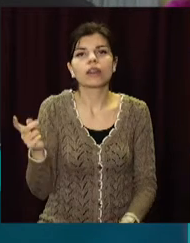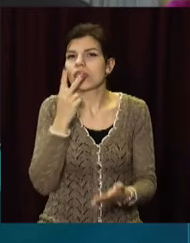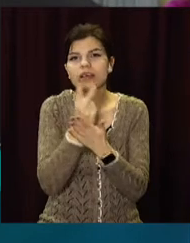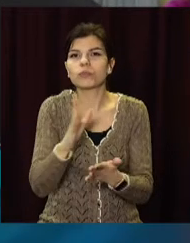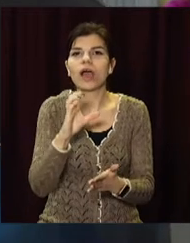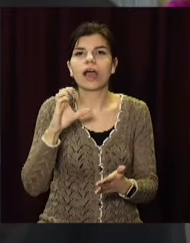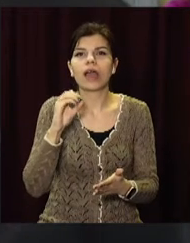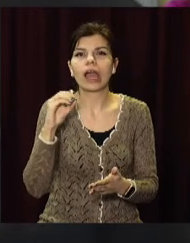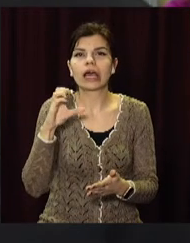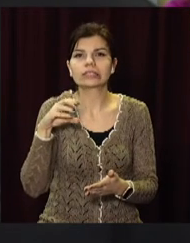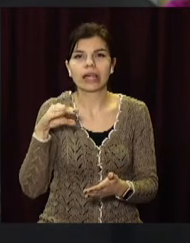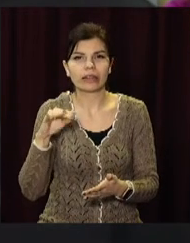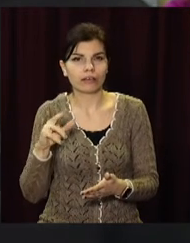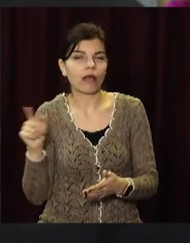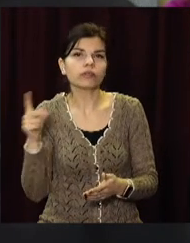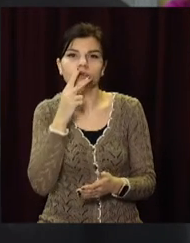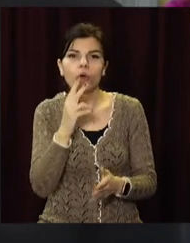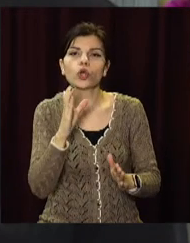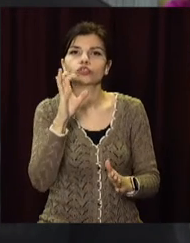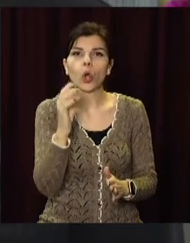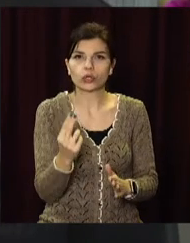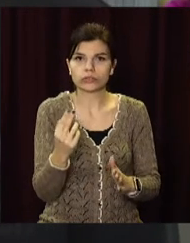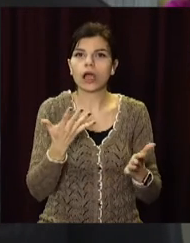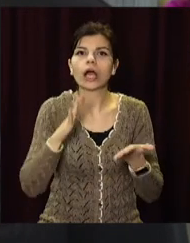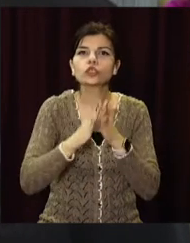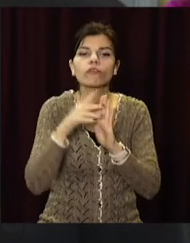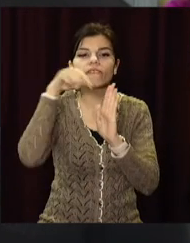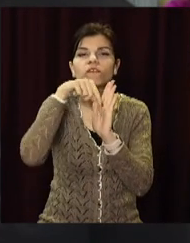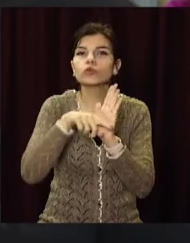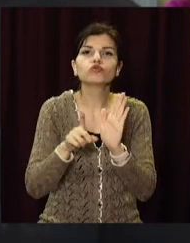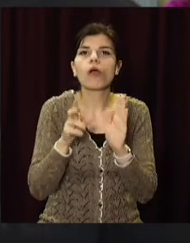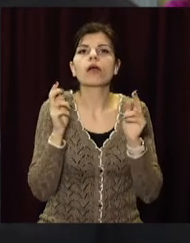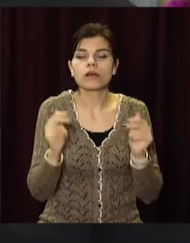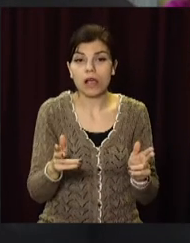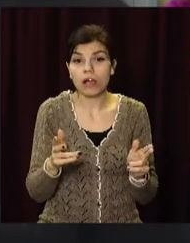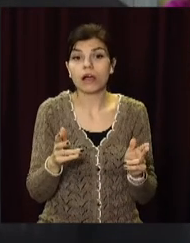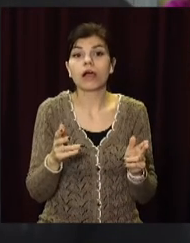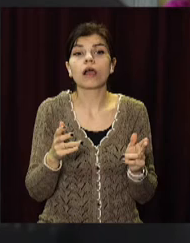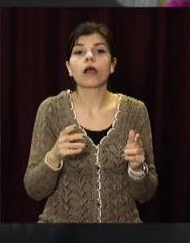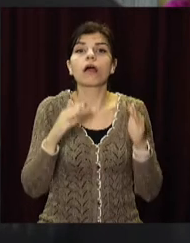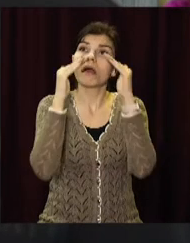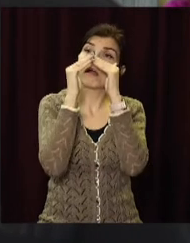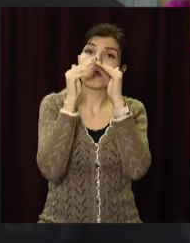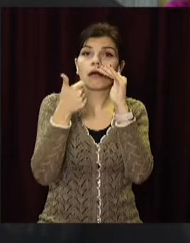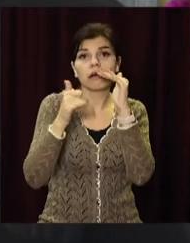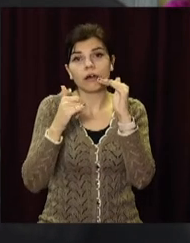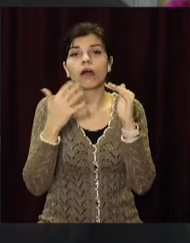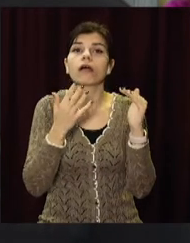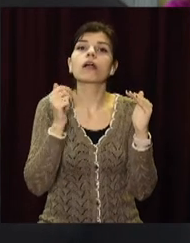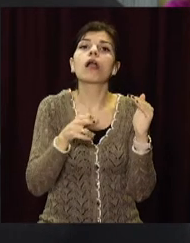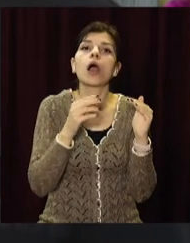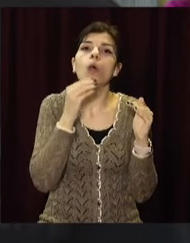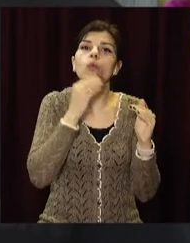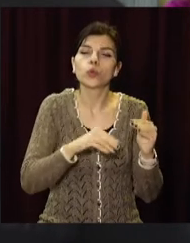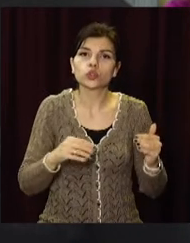составляющую. Вони дивляться на соціальну составляющую. Тобто, як здання то чи інше улучшило